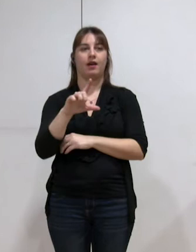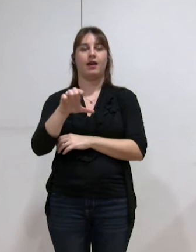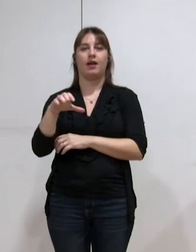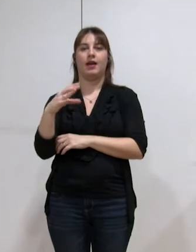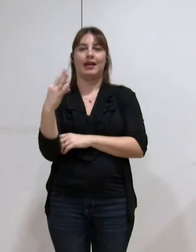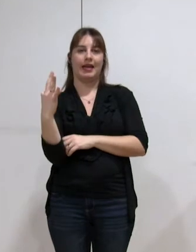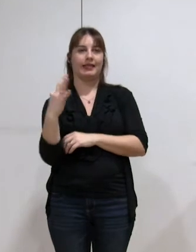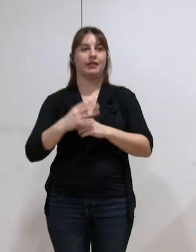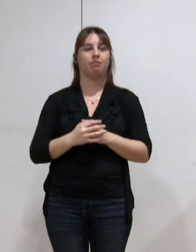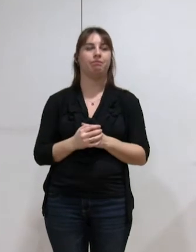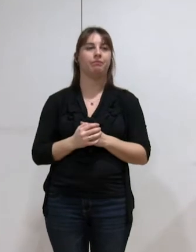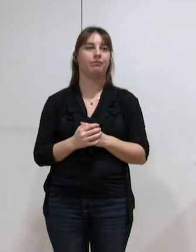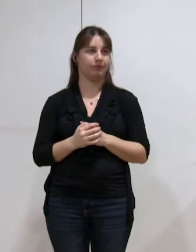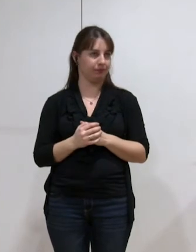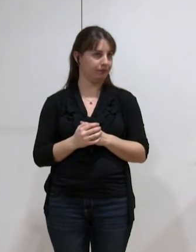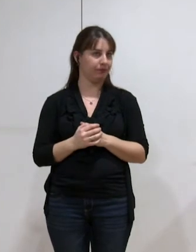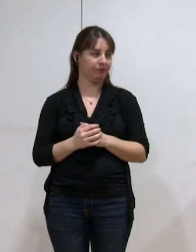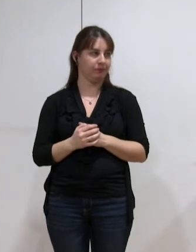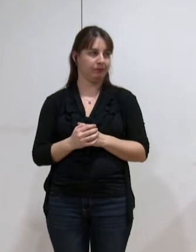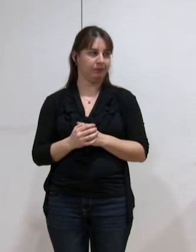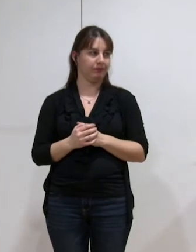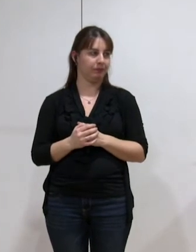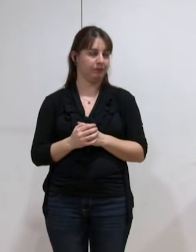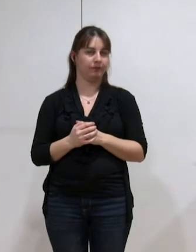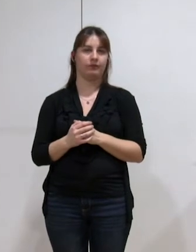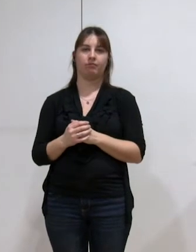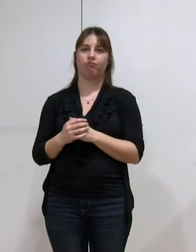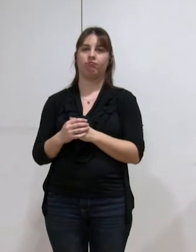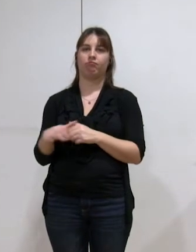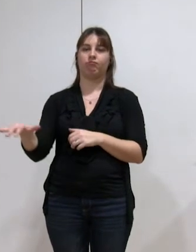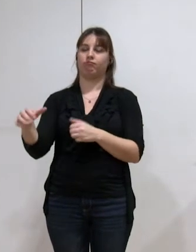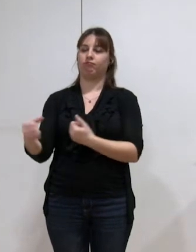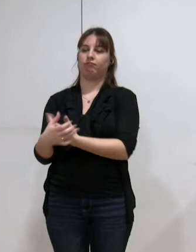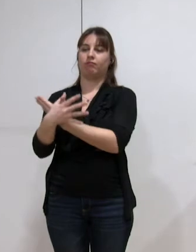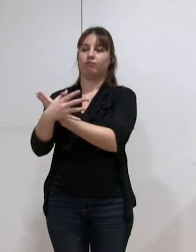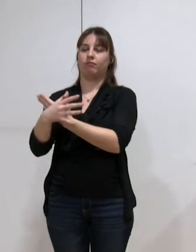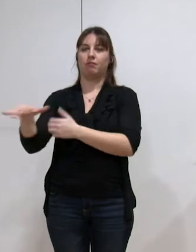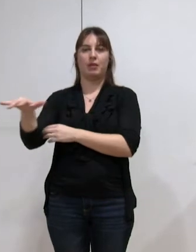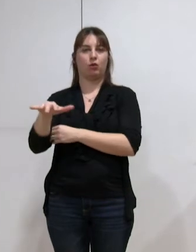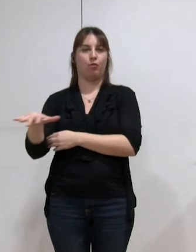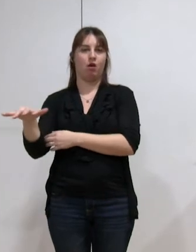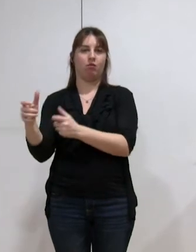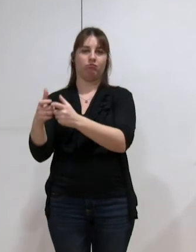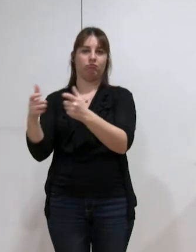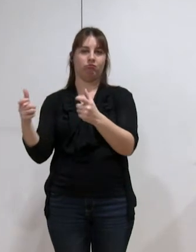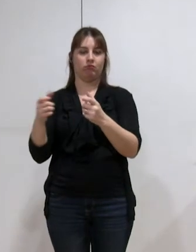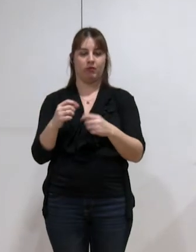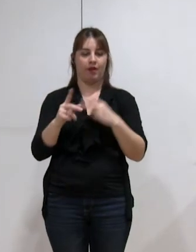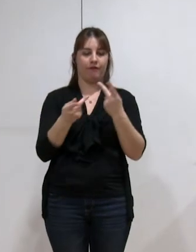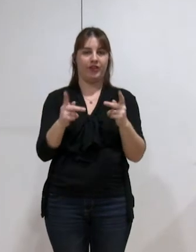'évaluation des charges transférées. La métropole est à la fois une réalité